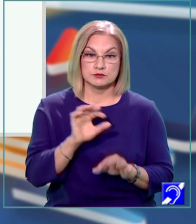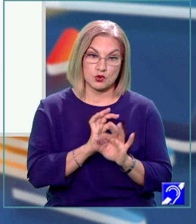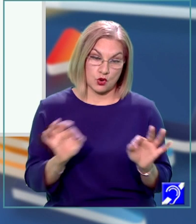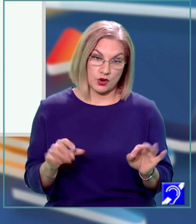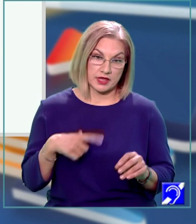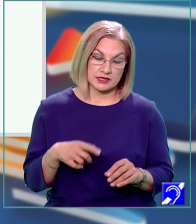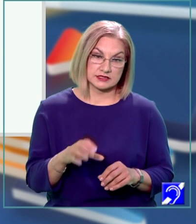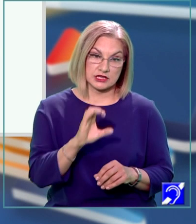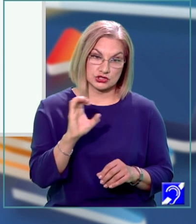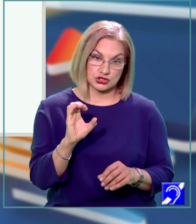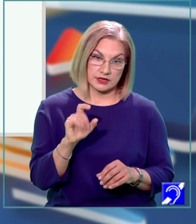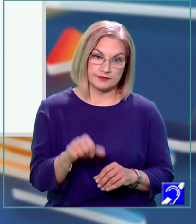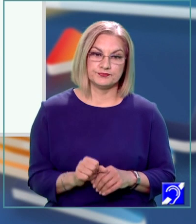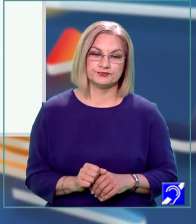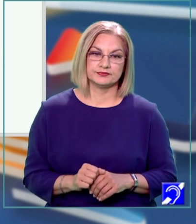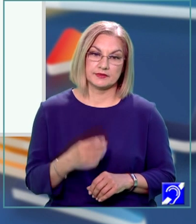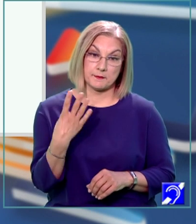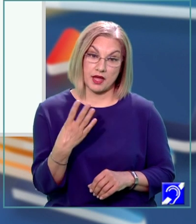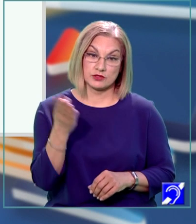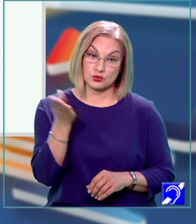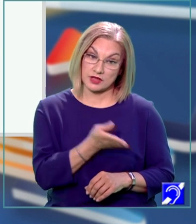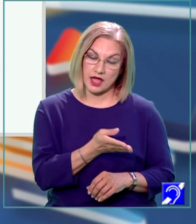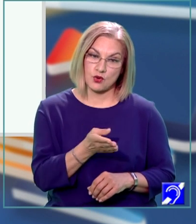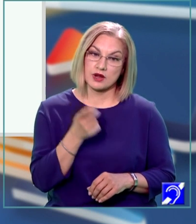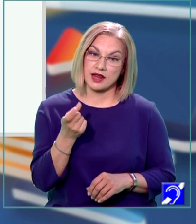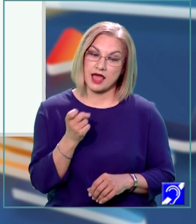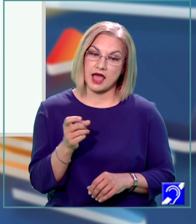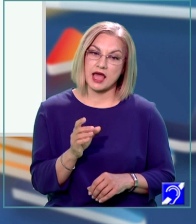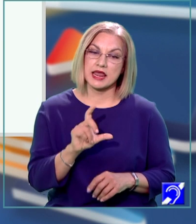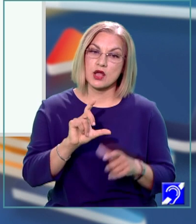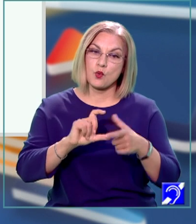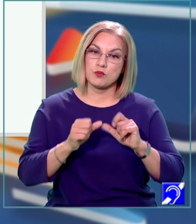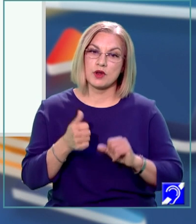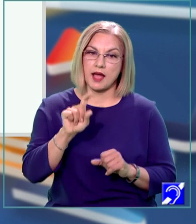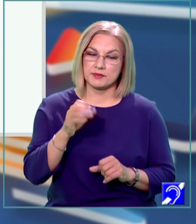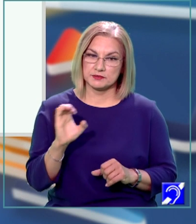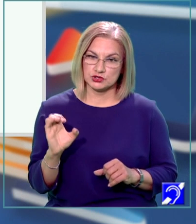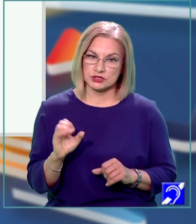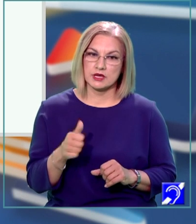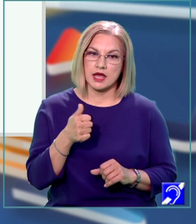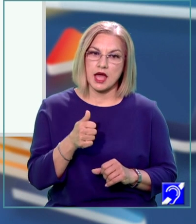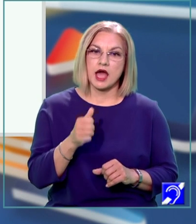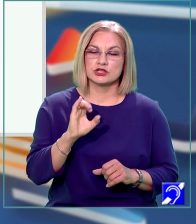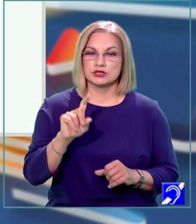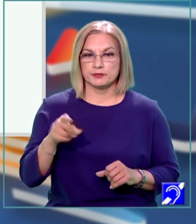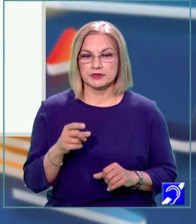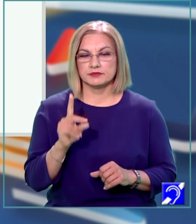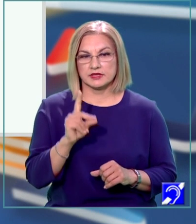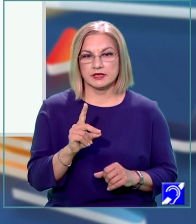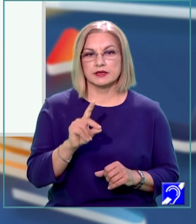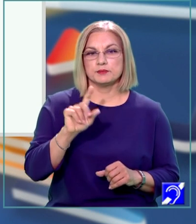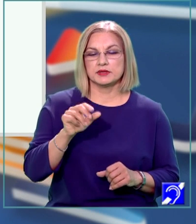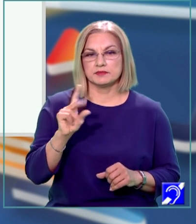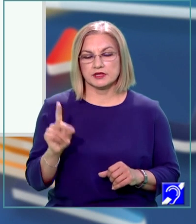C4, diagonale ale cubului. Să ne numim A prim C, A C prim, D prim